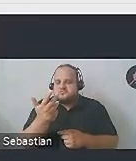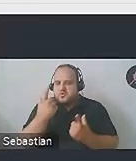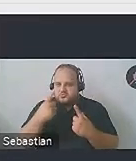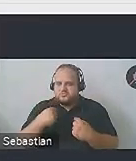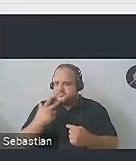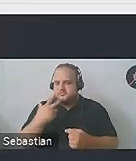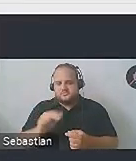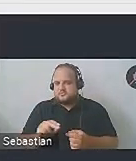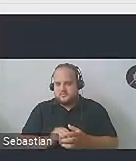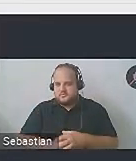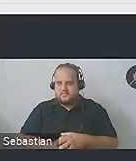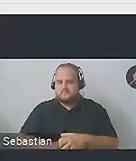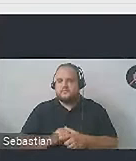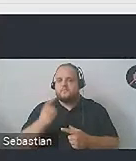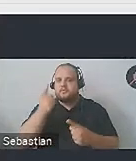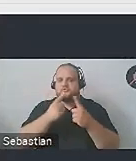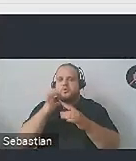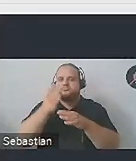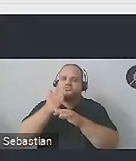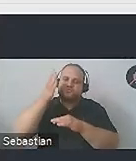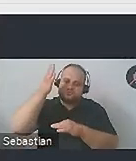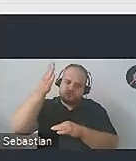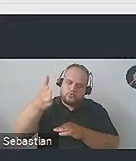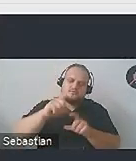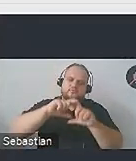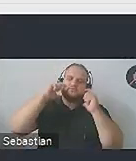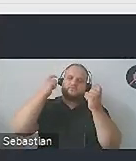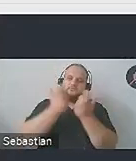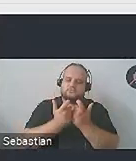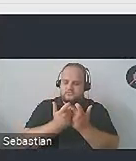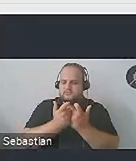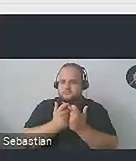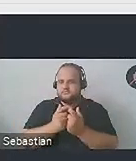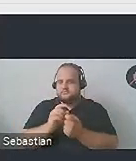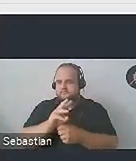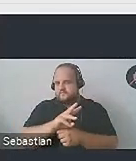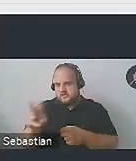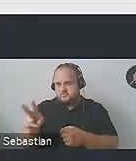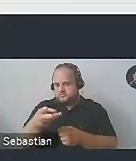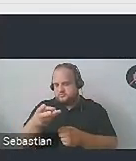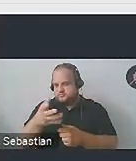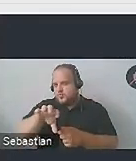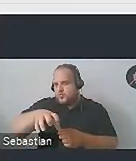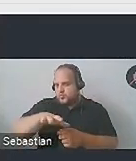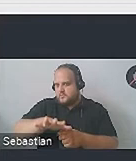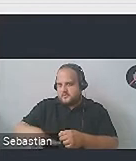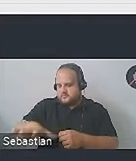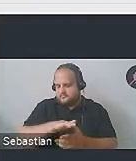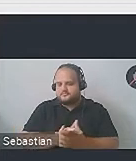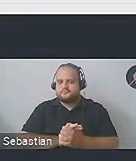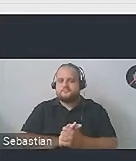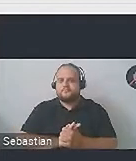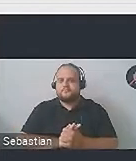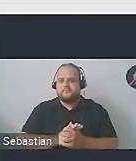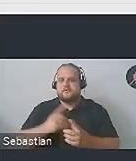być waszymi klientami. To jest myślenie perspektywiczne o wszystkich klientach waszej jednostki czy instytucji i szczerze mówiąc, to jest